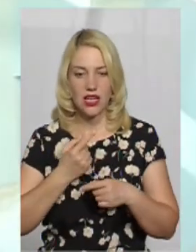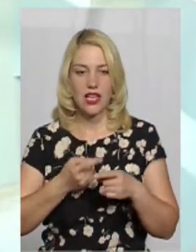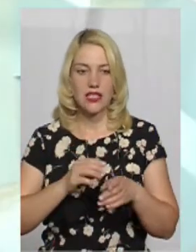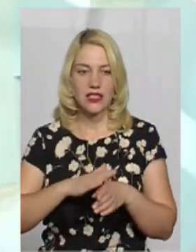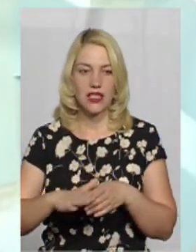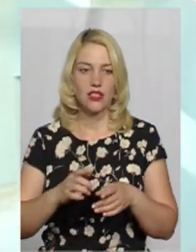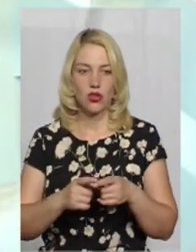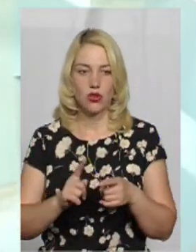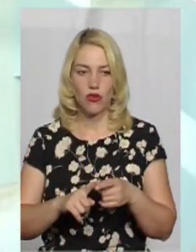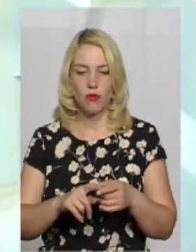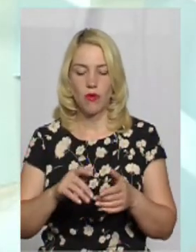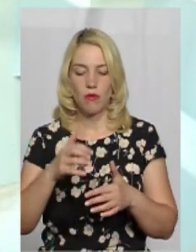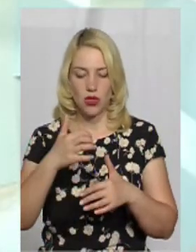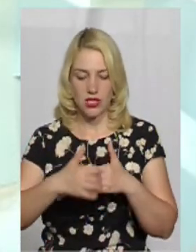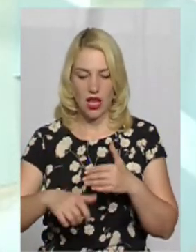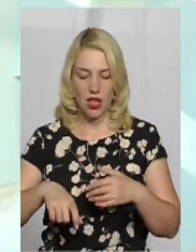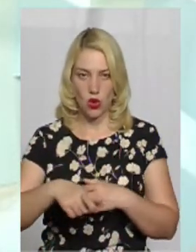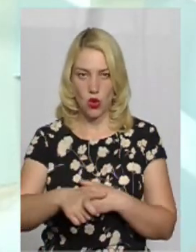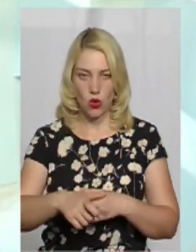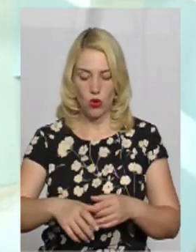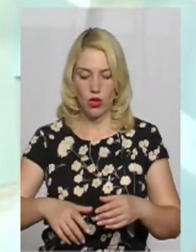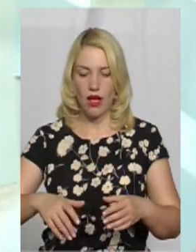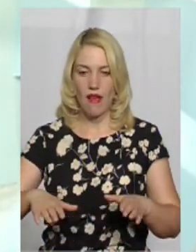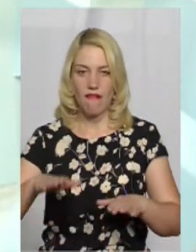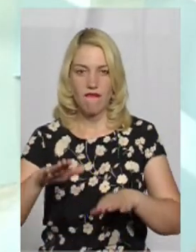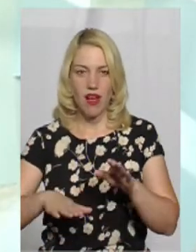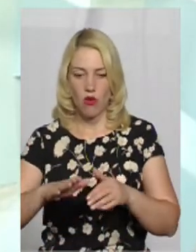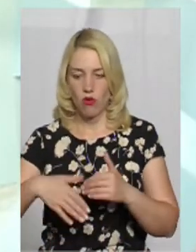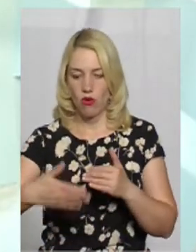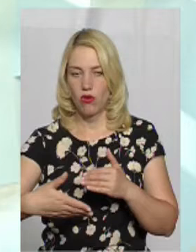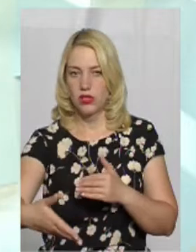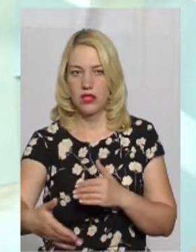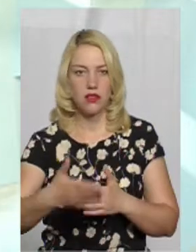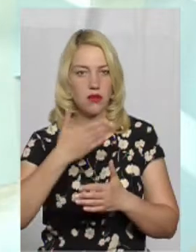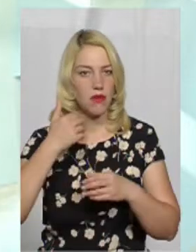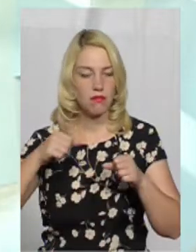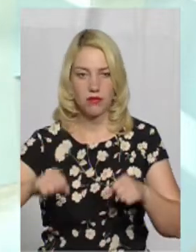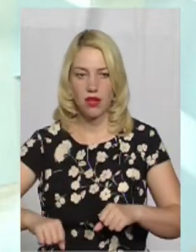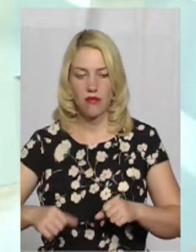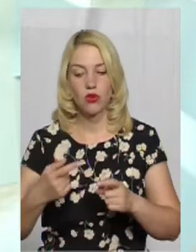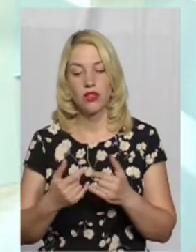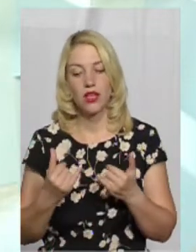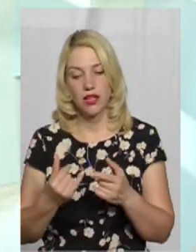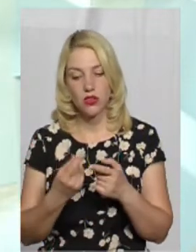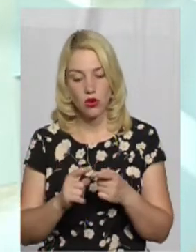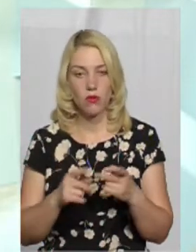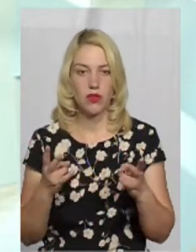посередньо або посеред дороги, розкладати вагу або невідомо де, ми не маємо права. Для цього потрібен майданчик.